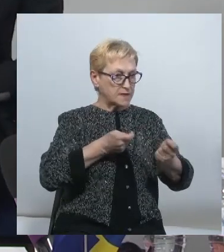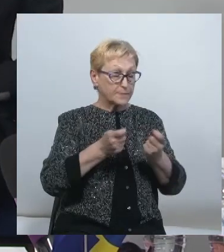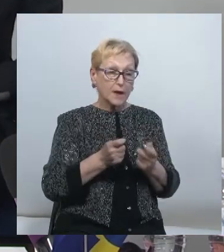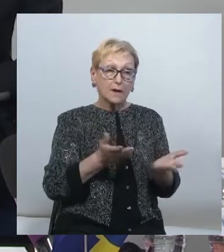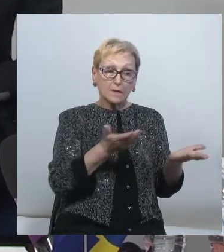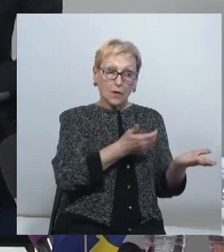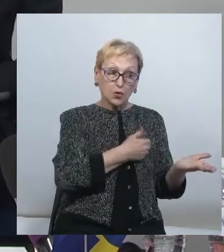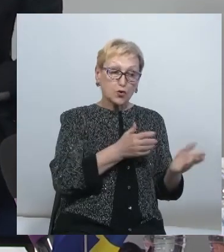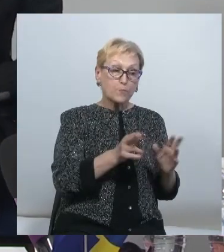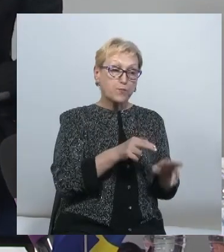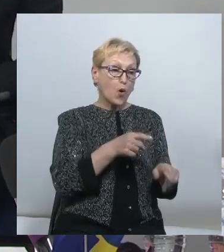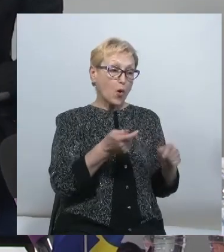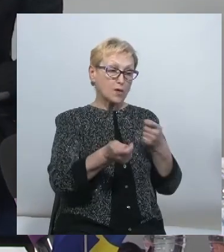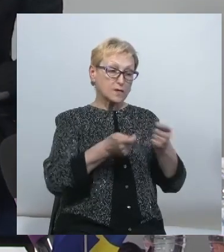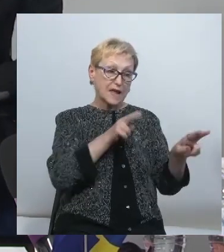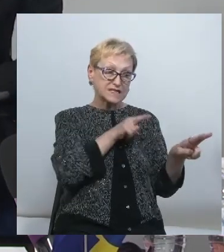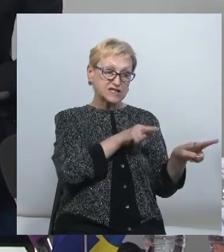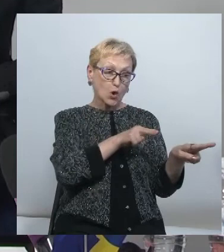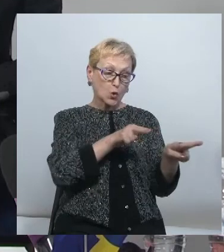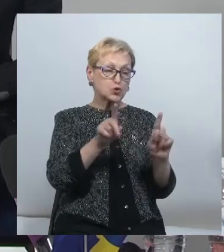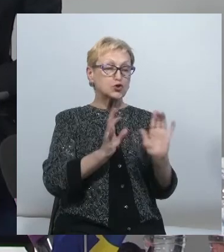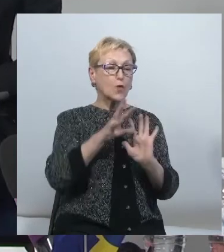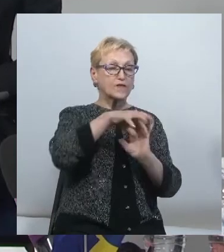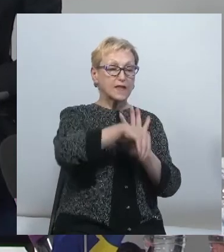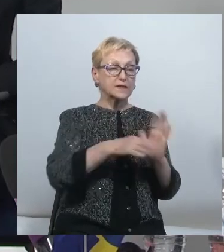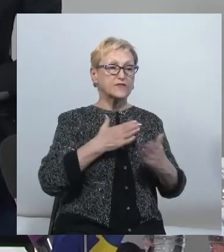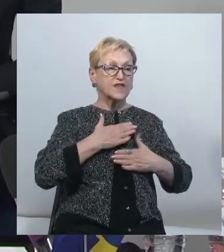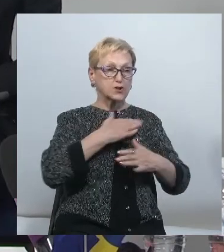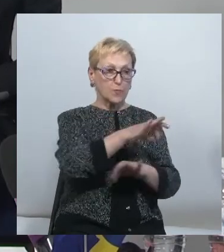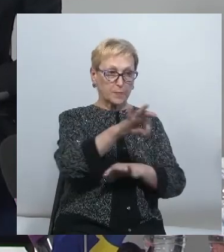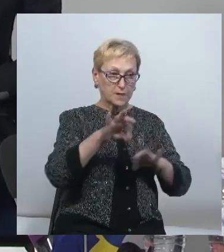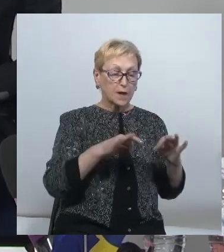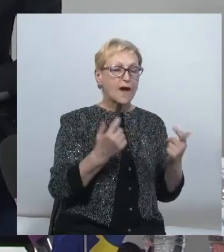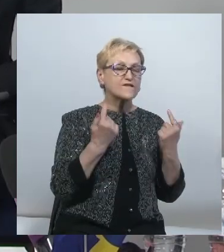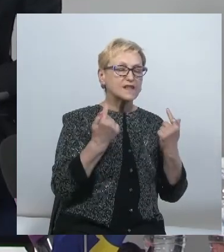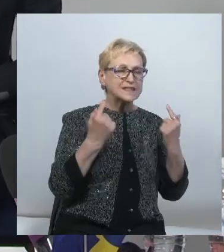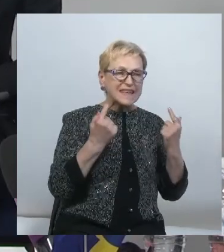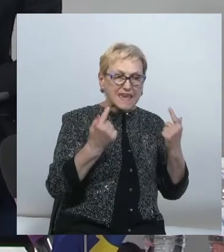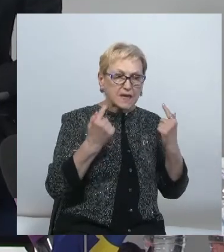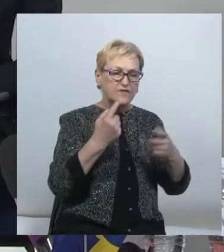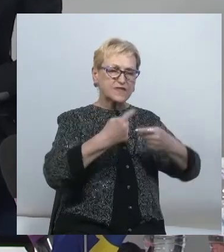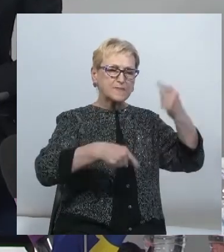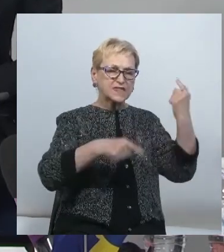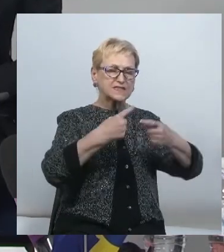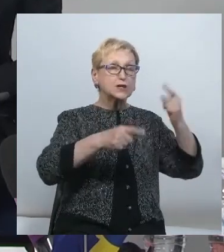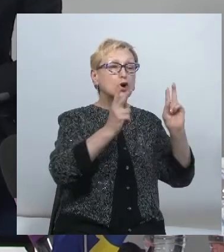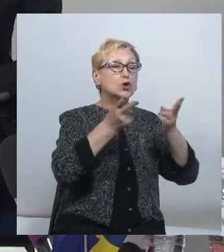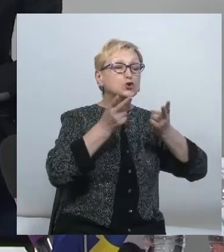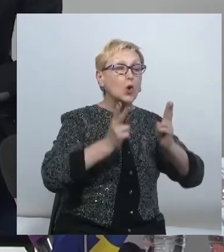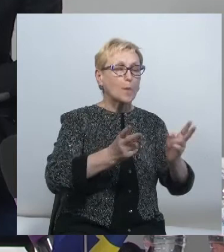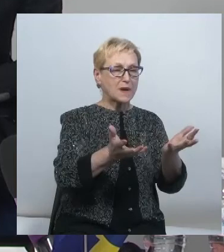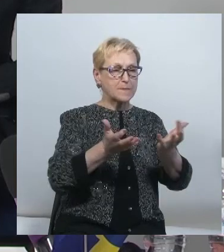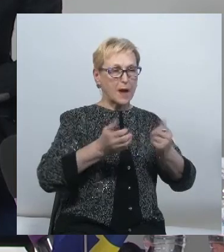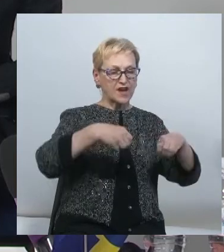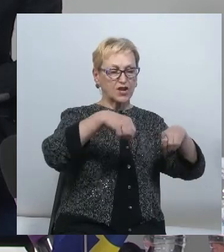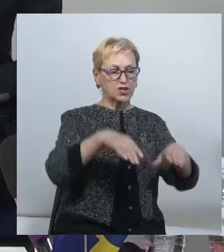розкомнадзору і те, що закладено в нашому проєкті. Великі відмінності в процедурах і в тому, хто приймає рішення про блокування.